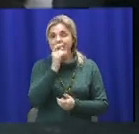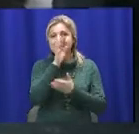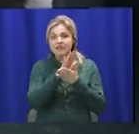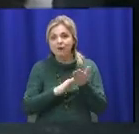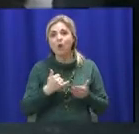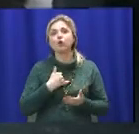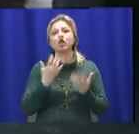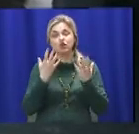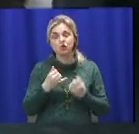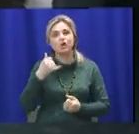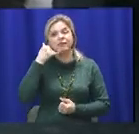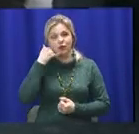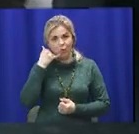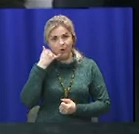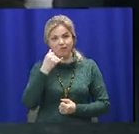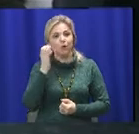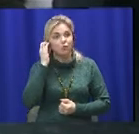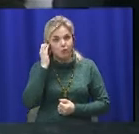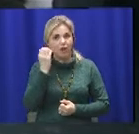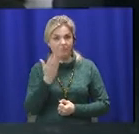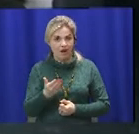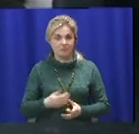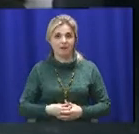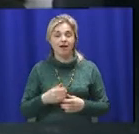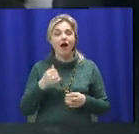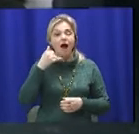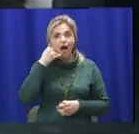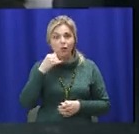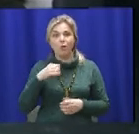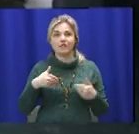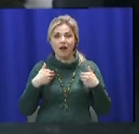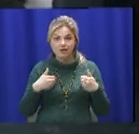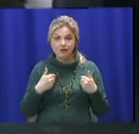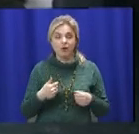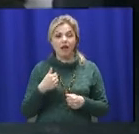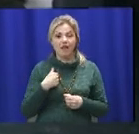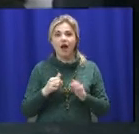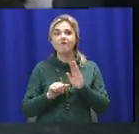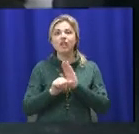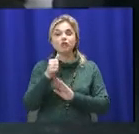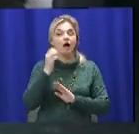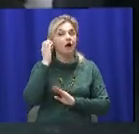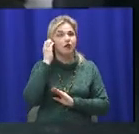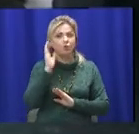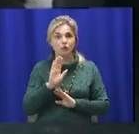один дзвінок, ми вас слухаємо. Алло, здравствуйте. Доброго вечора. Я вначале прослушала.